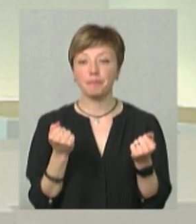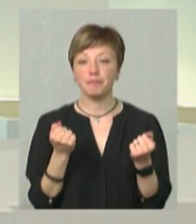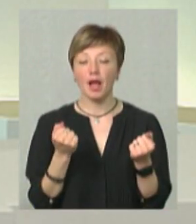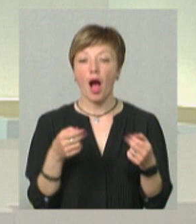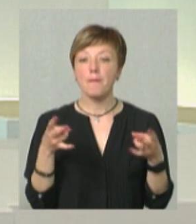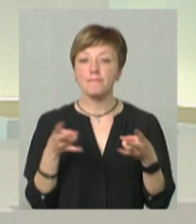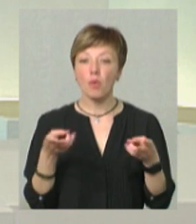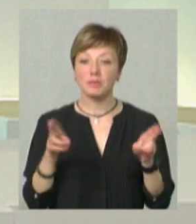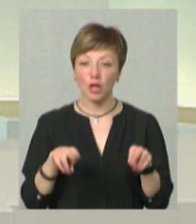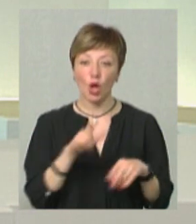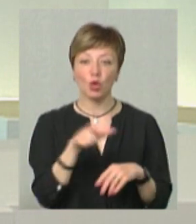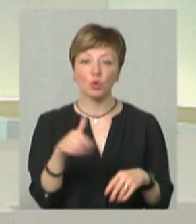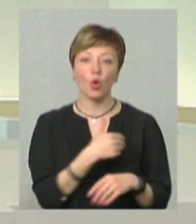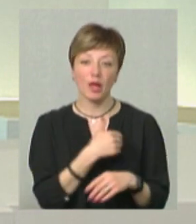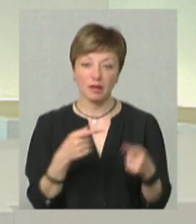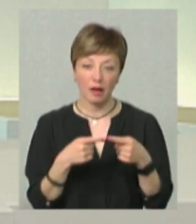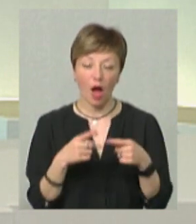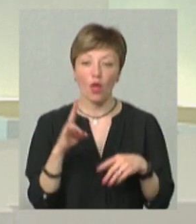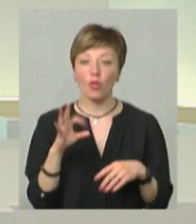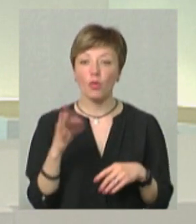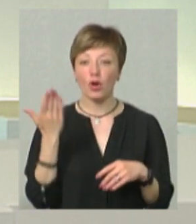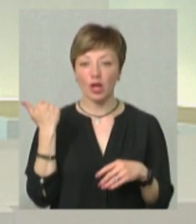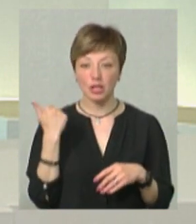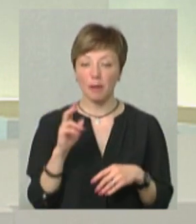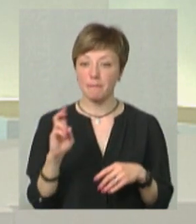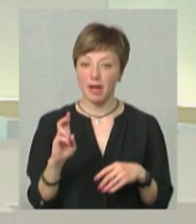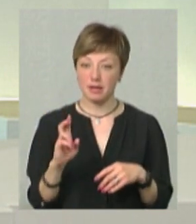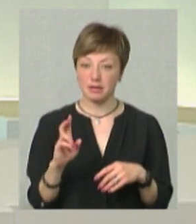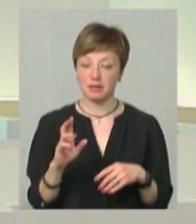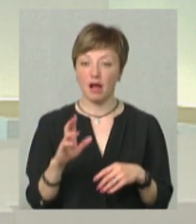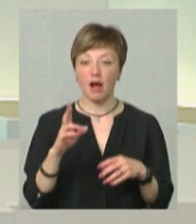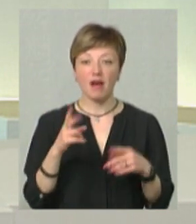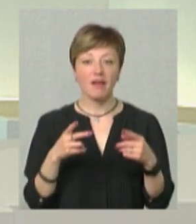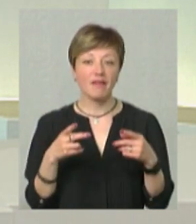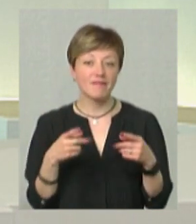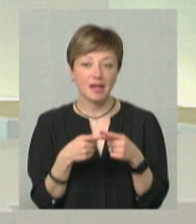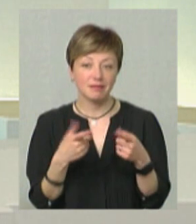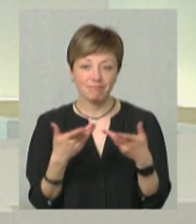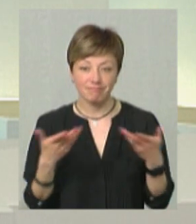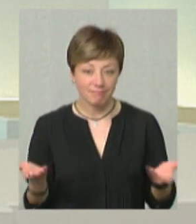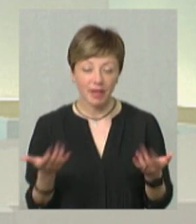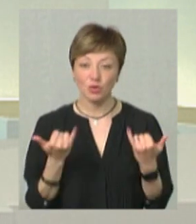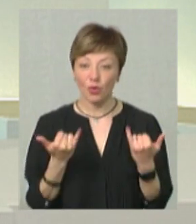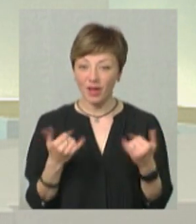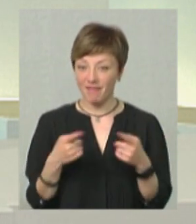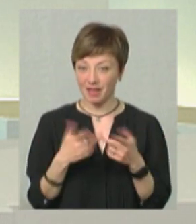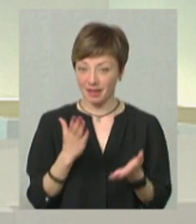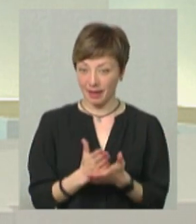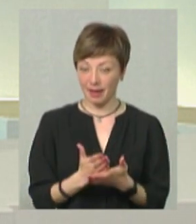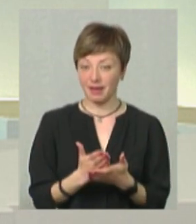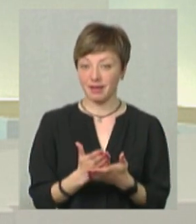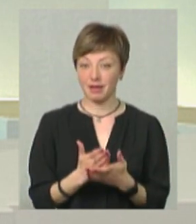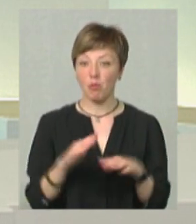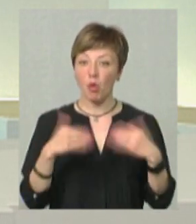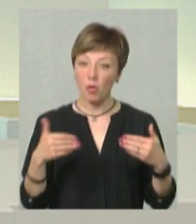Попит залишився, люди хочуть знімати. Але раніше, в березні, квартир не було, а сьогодні квартири є. Тобто пропозиції